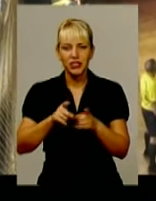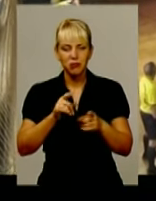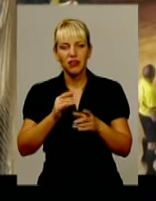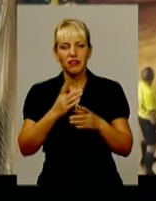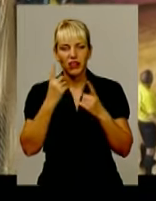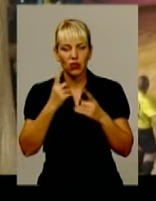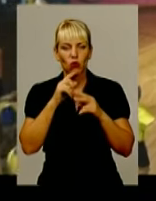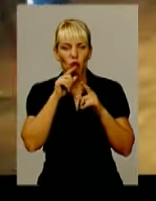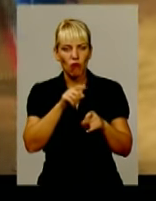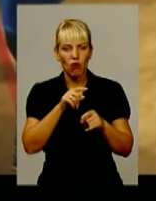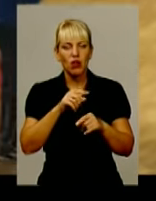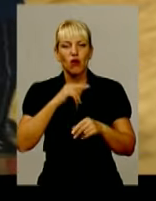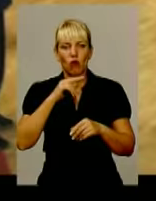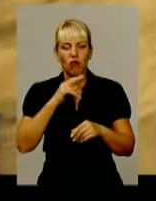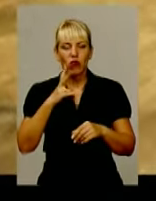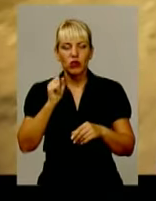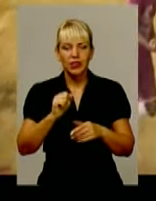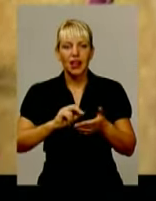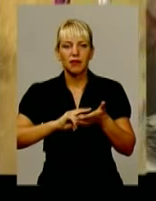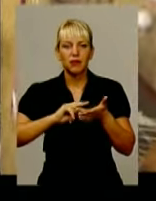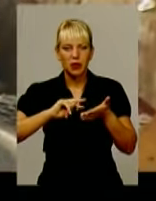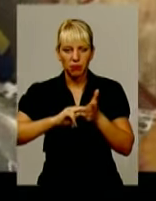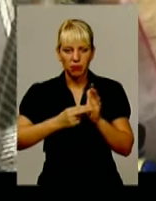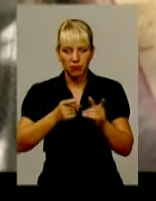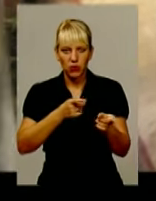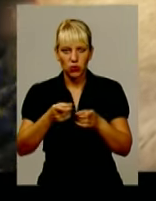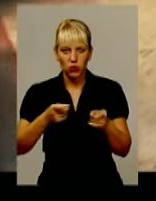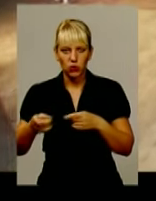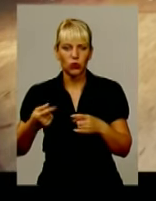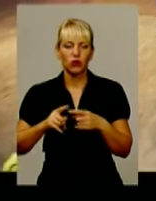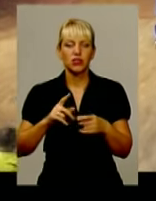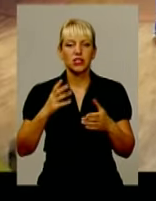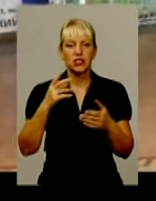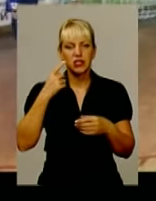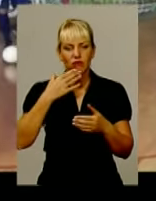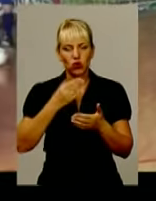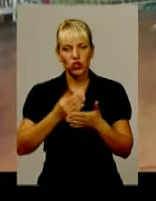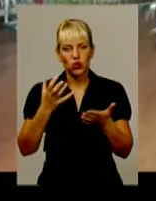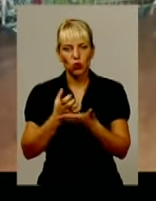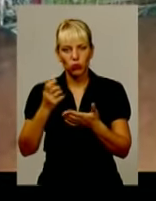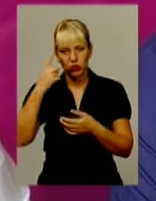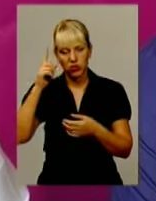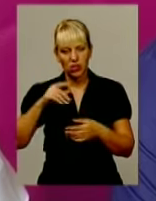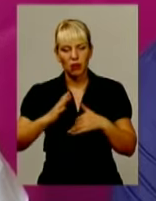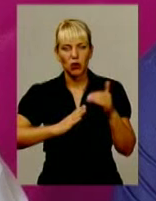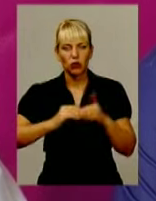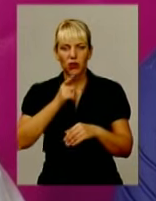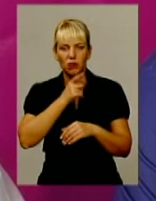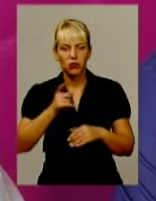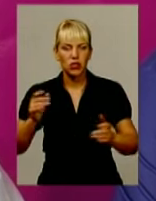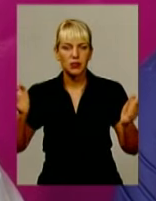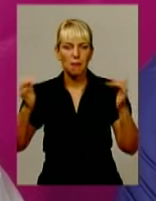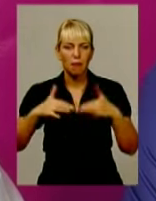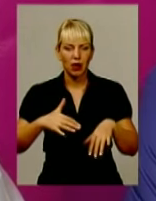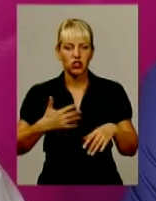увагу зосередили на тактично-технічній підготовці. Здобуті спортивні знання гравці практикували безпосередньо під час матчів. Три турніри